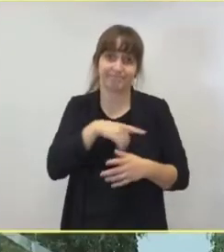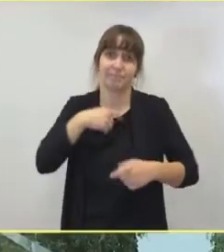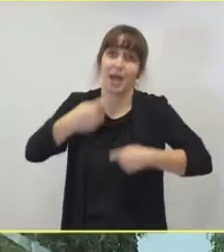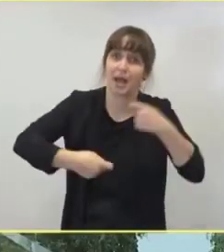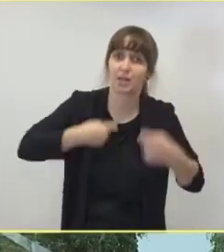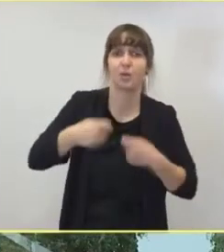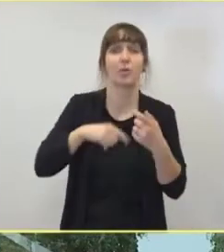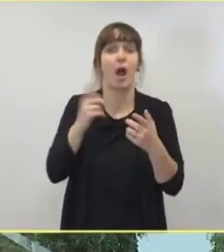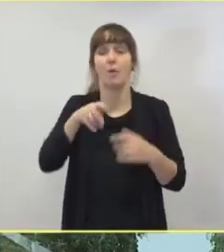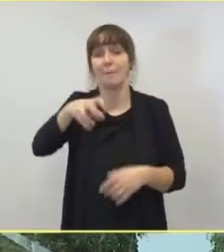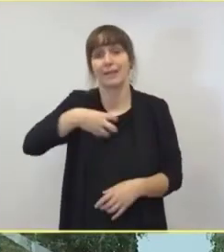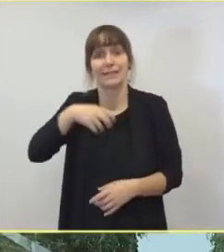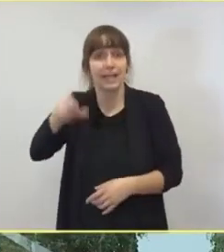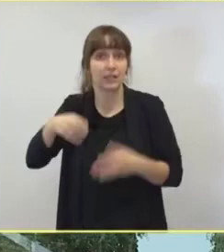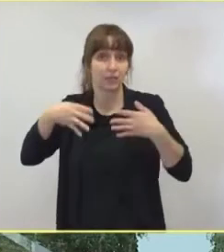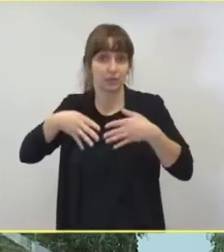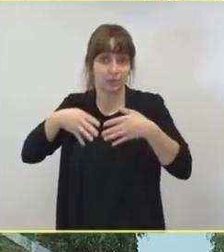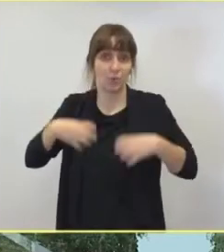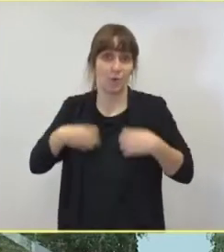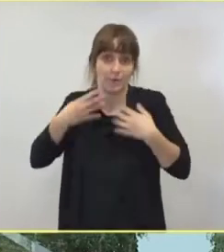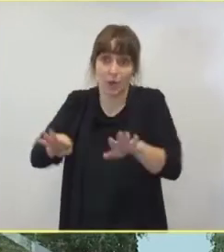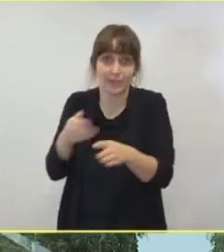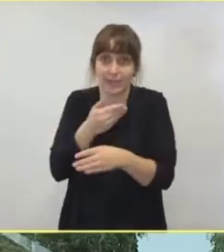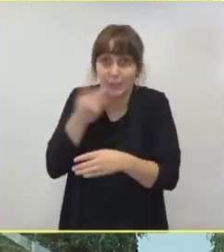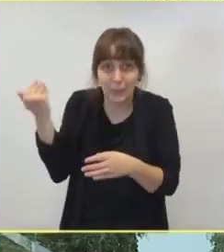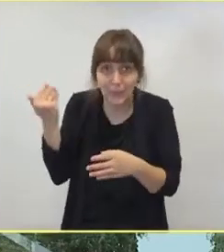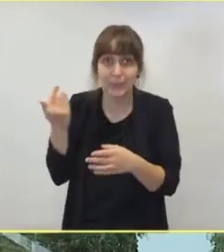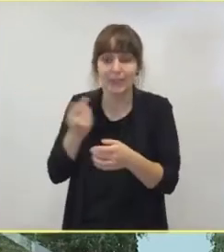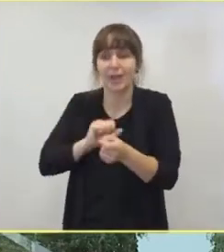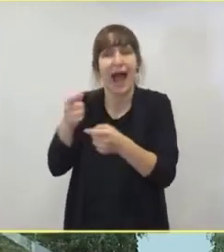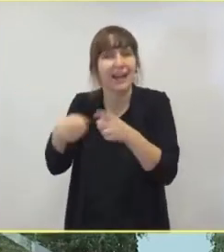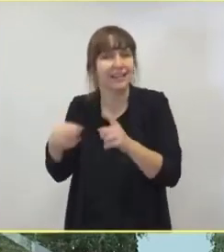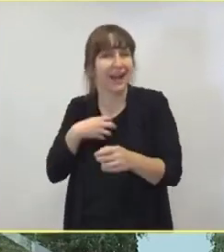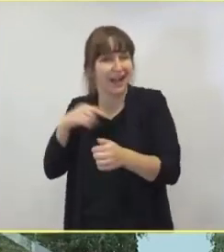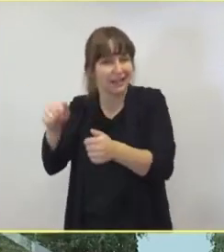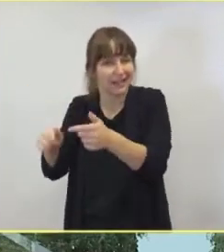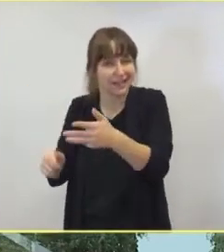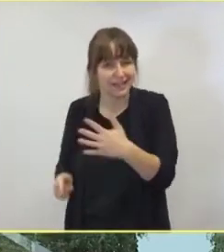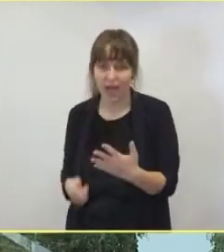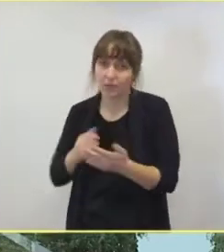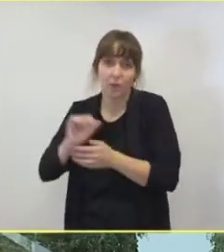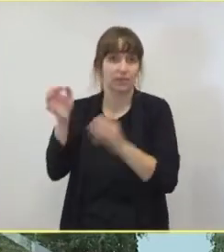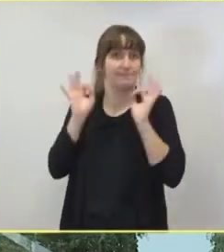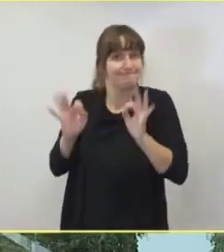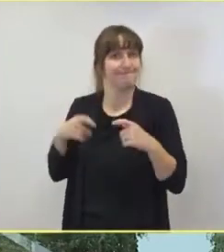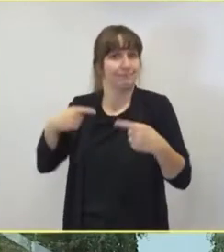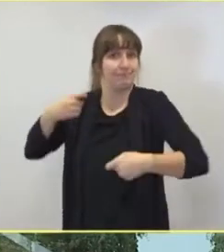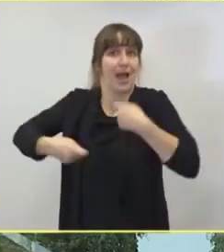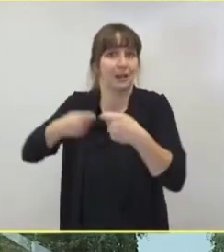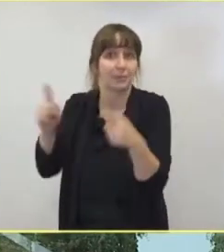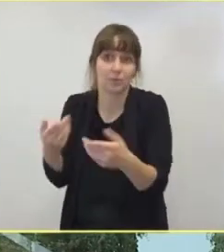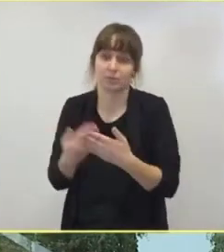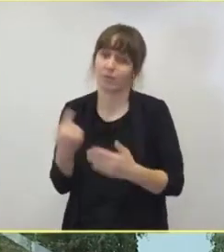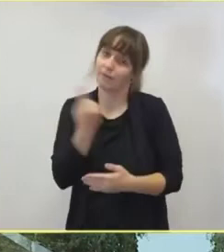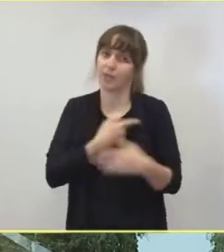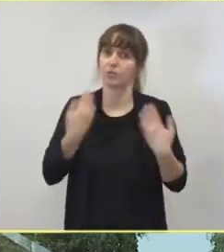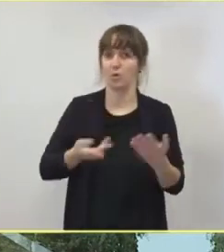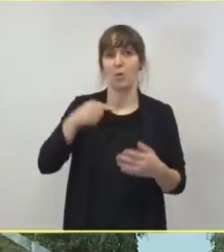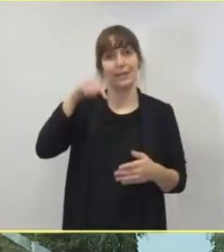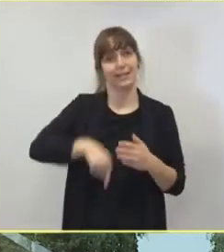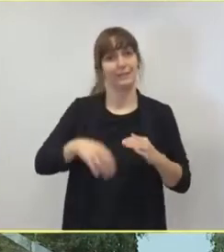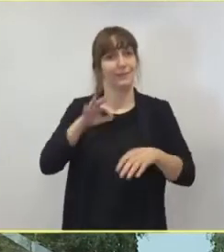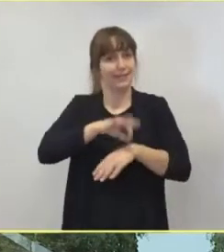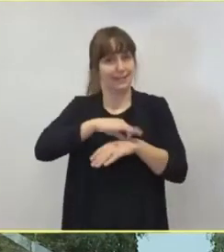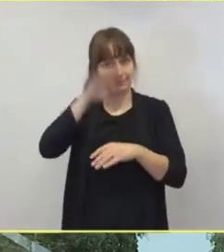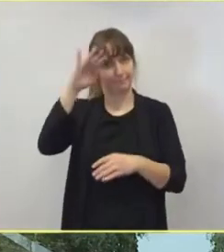Patienten ohne Covid-19 müssen weiter adäquat behandelt werden. Dafür stehen wir in der Intensivmedizin. Vielen Dank. Vielen Dank,